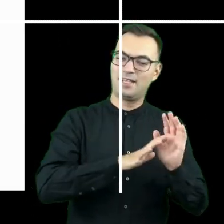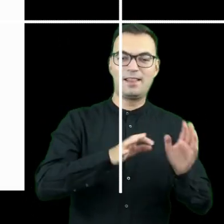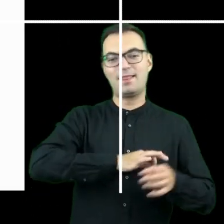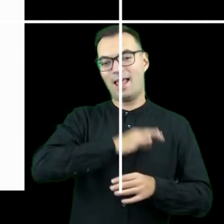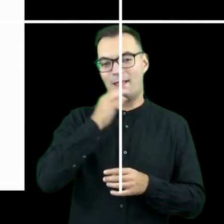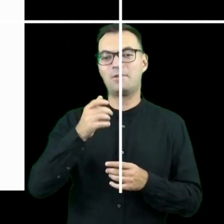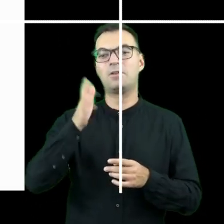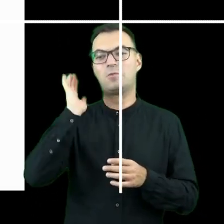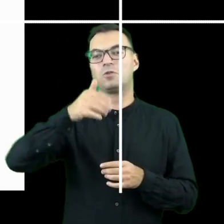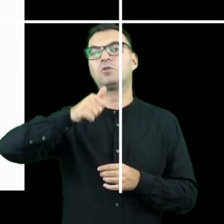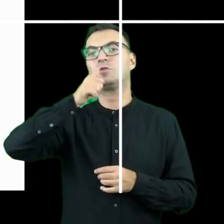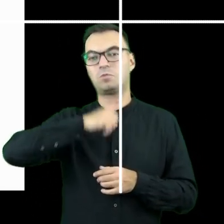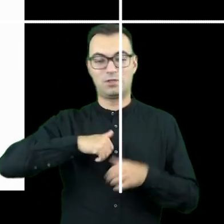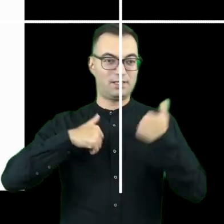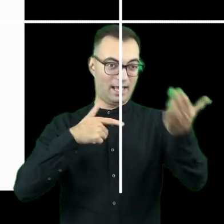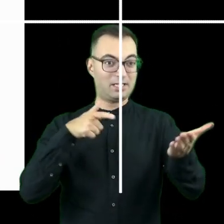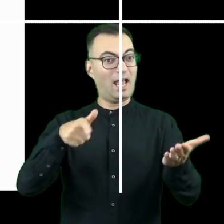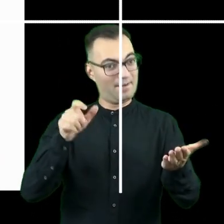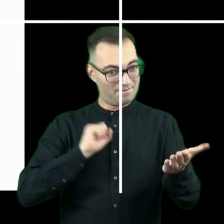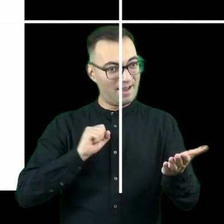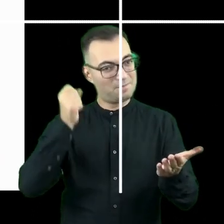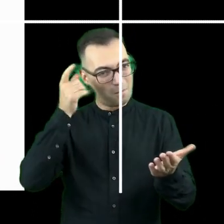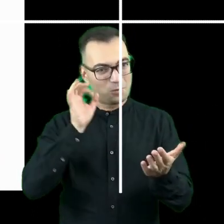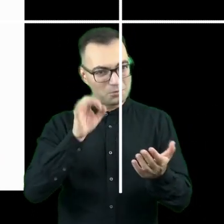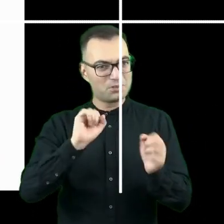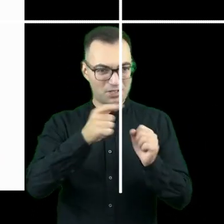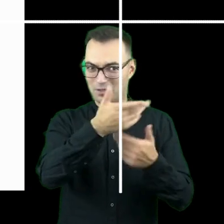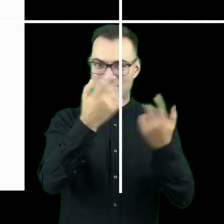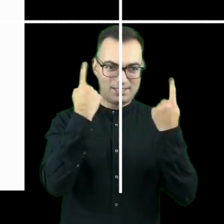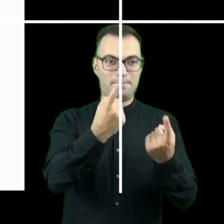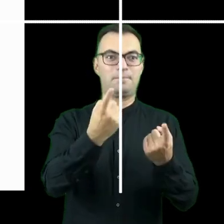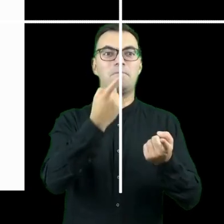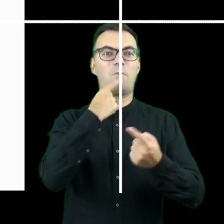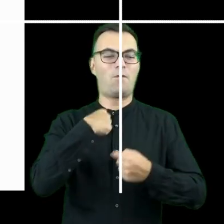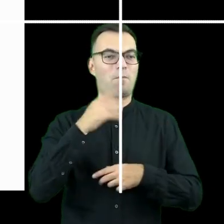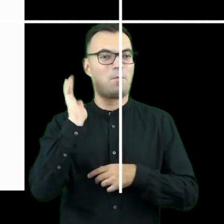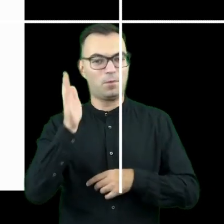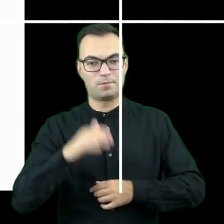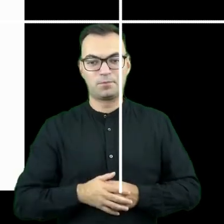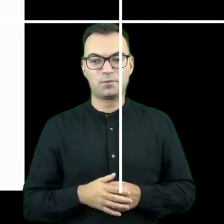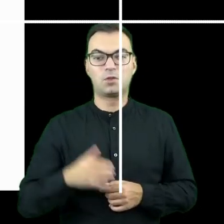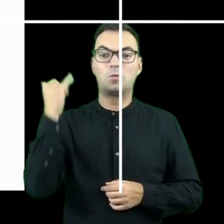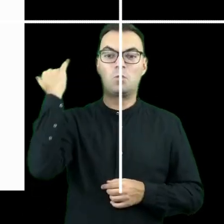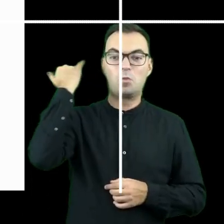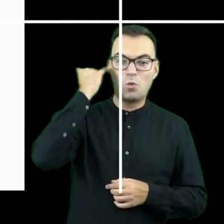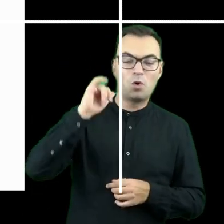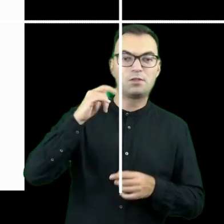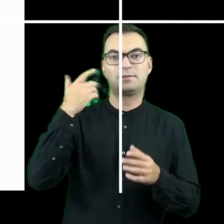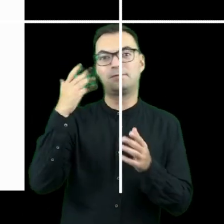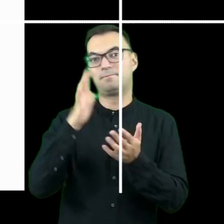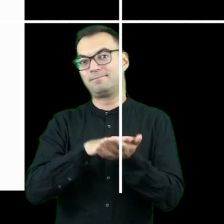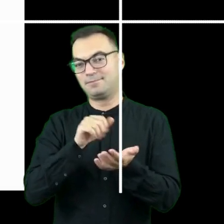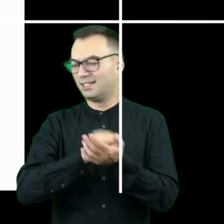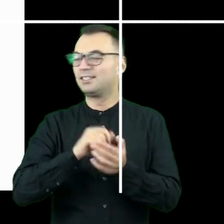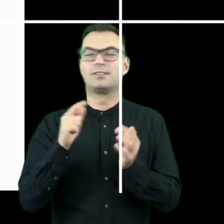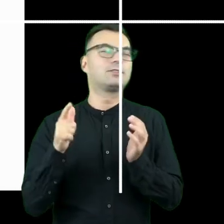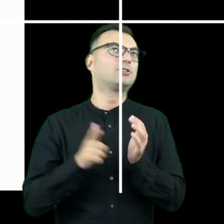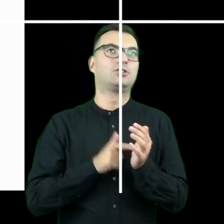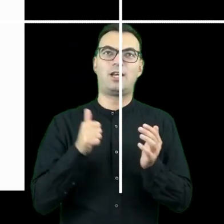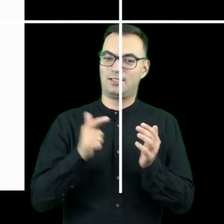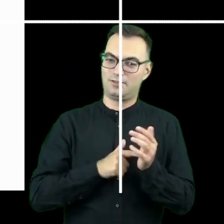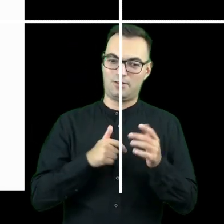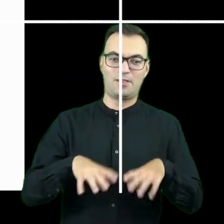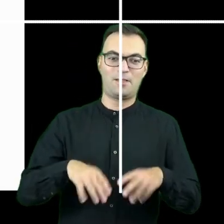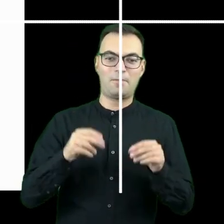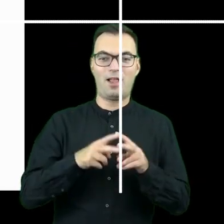czy nie. No po prostu najlepiej jest dać im takie narzędzie i zobaczyć, czy używają, czy nie. Każdy błąd lub porażka, które często są na